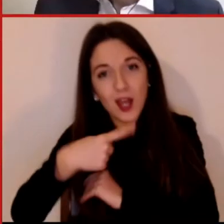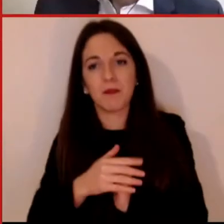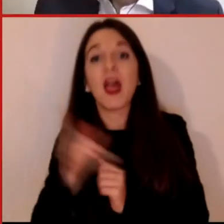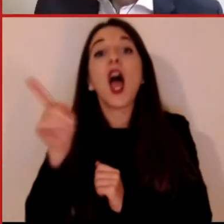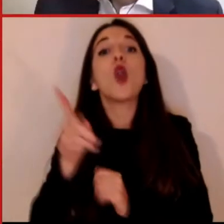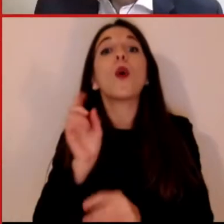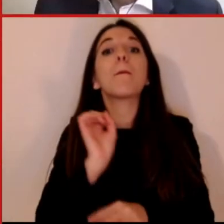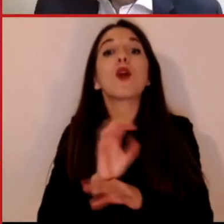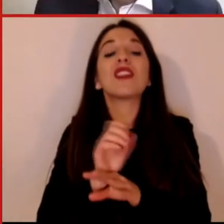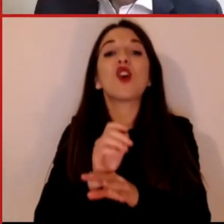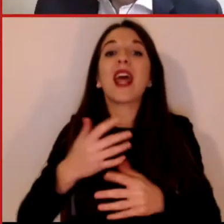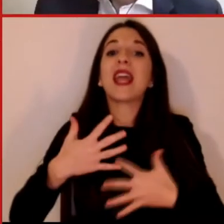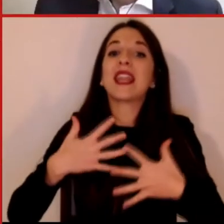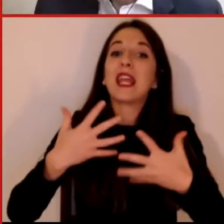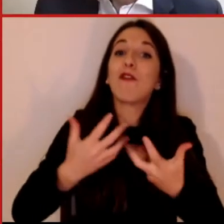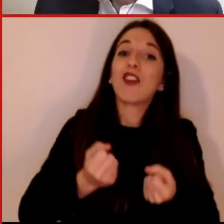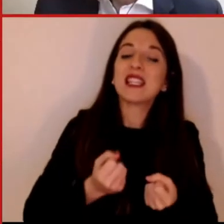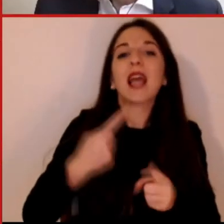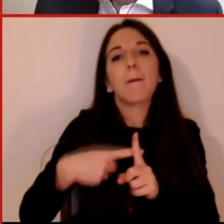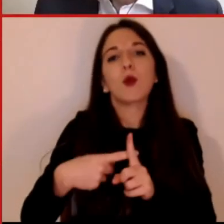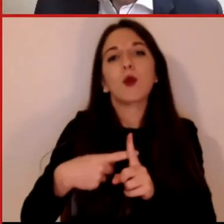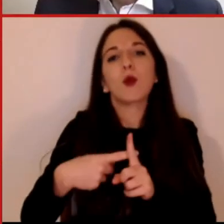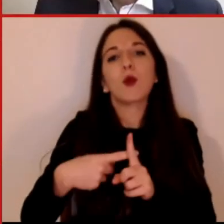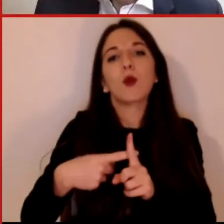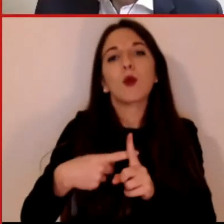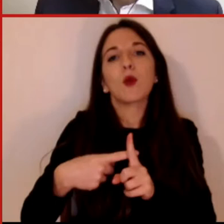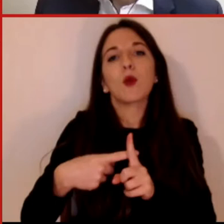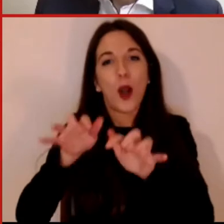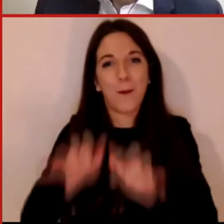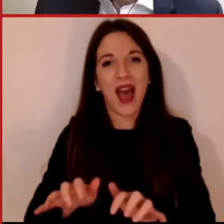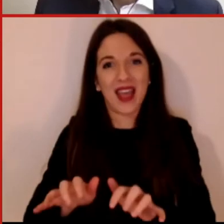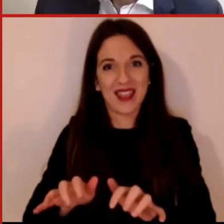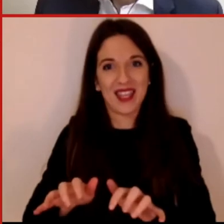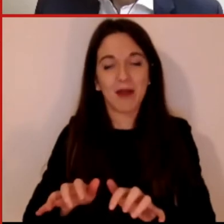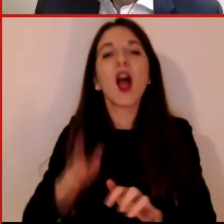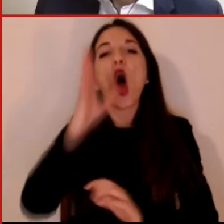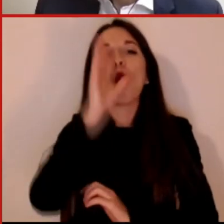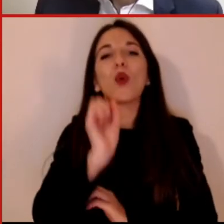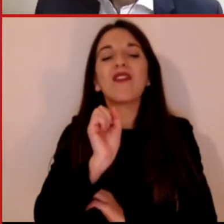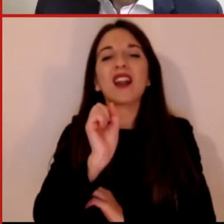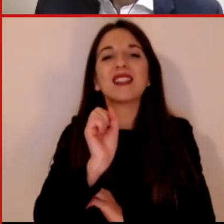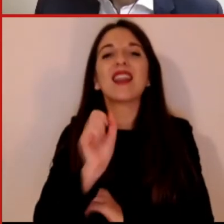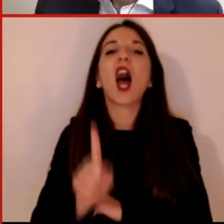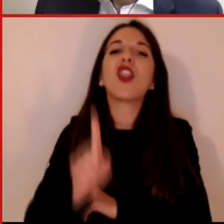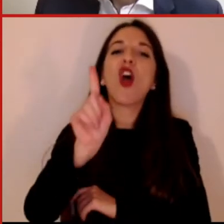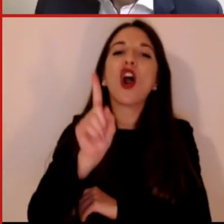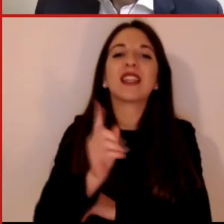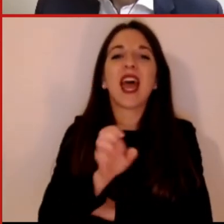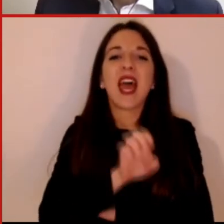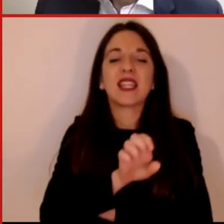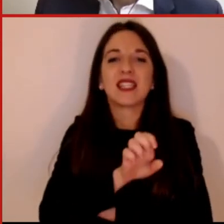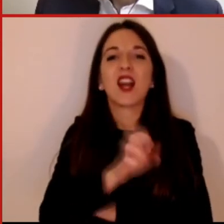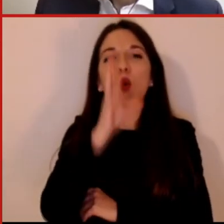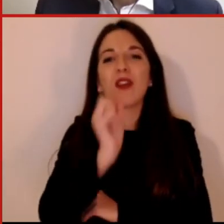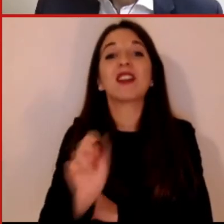University of Boston, una delle principali università della città di Boston, privata. Discutevamo poco prima, accoglie